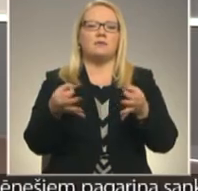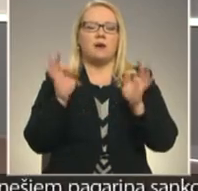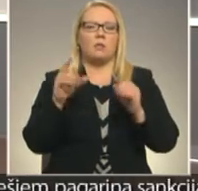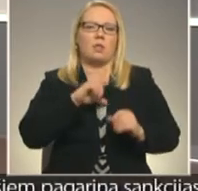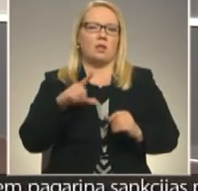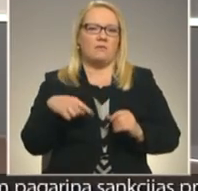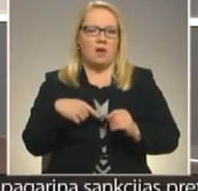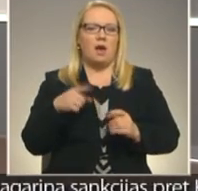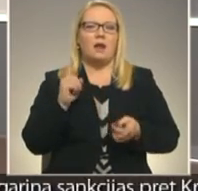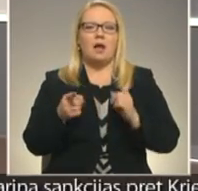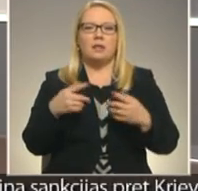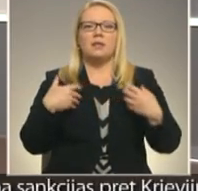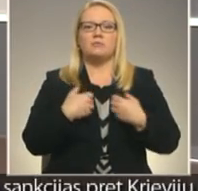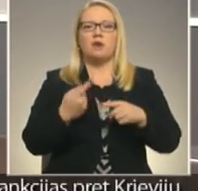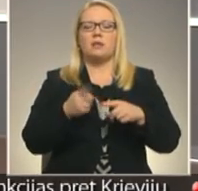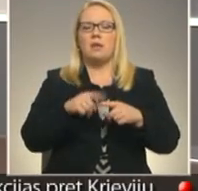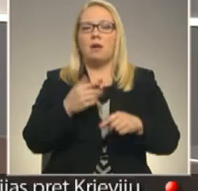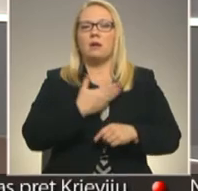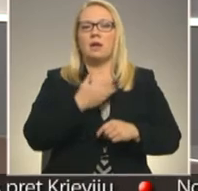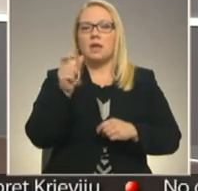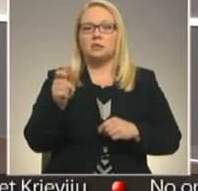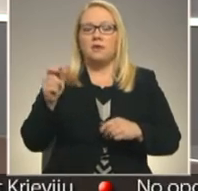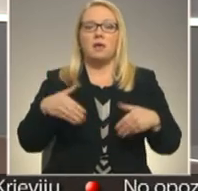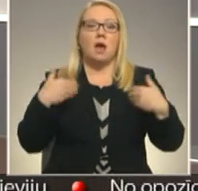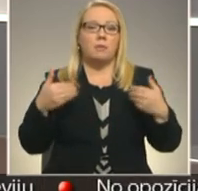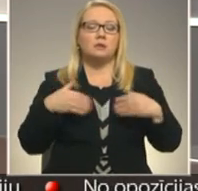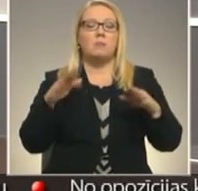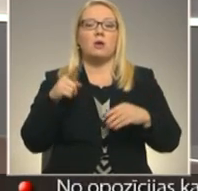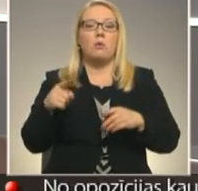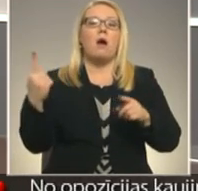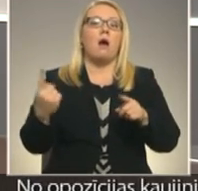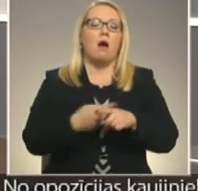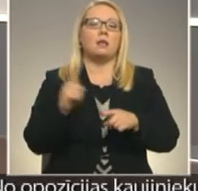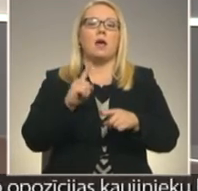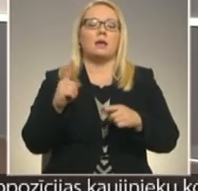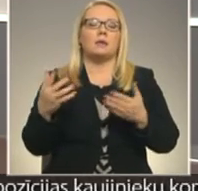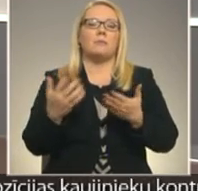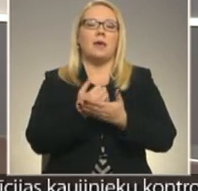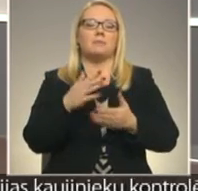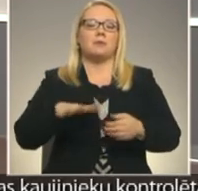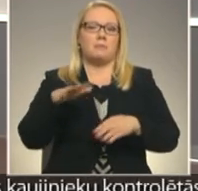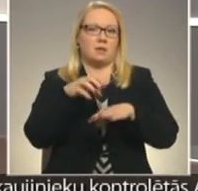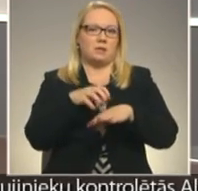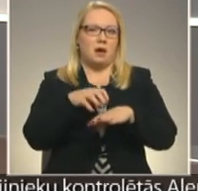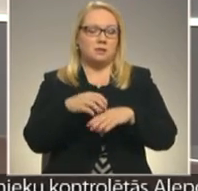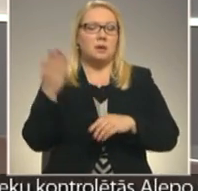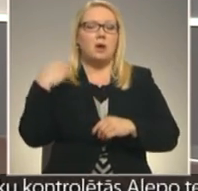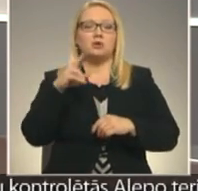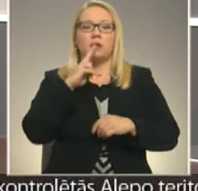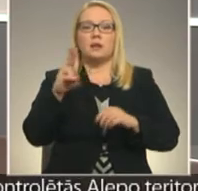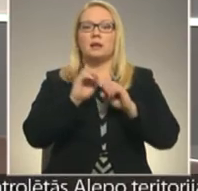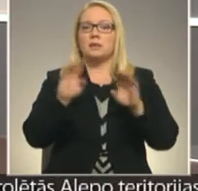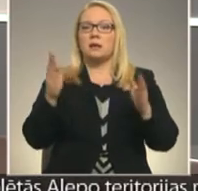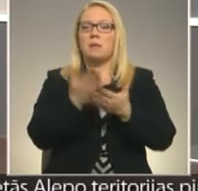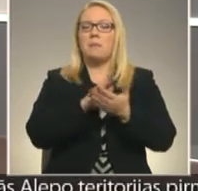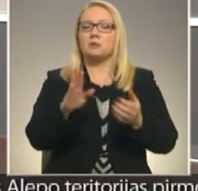Realtāte, diemžēl, ir tāda, ka iedzīvotājiem jāpriecājas par to, ka atkal ir pieejams ģimenes ārsts. Pagājušā nedēļā stāstījām,